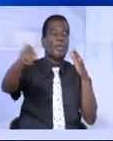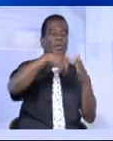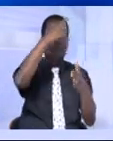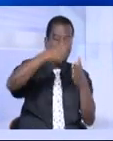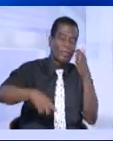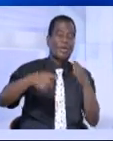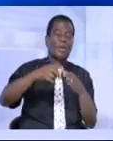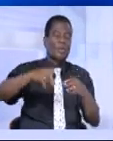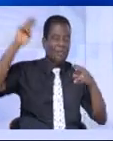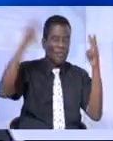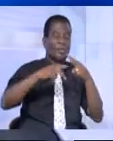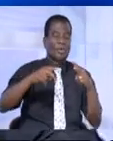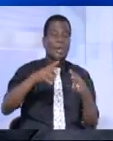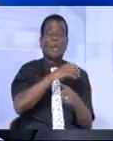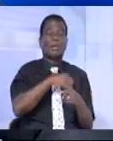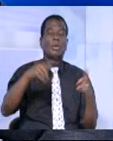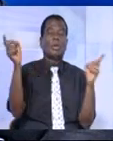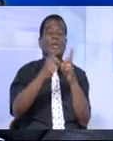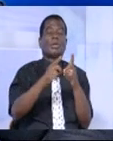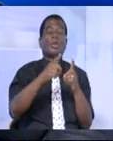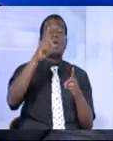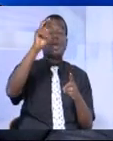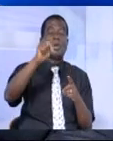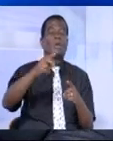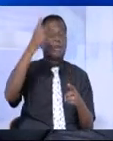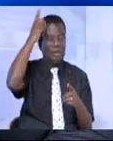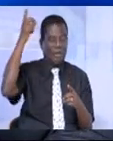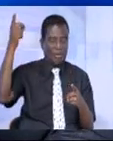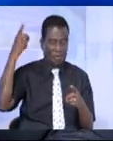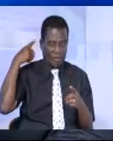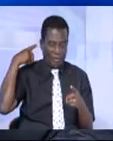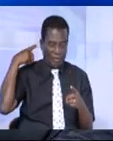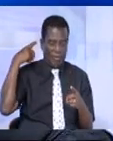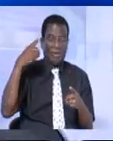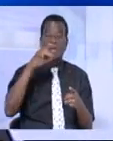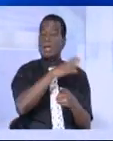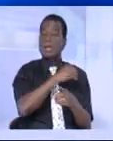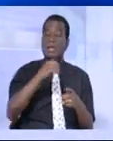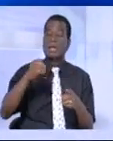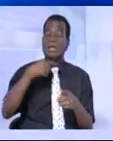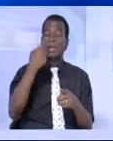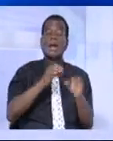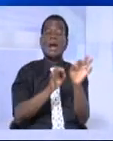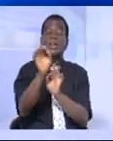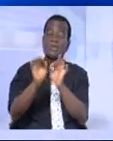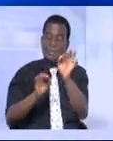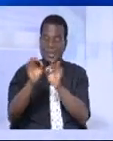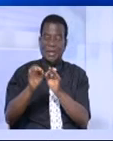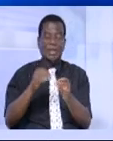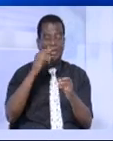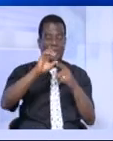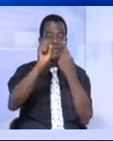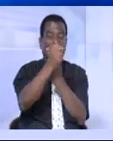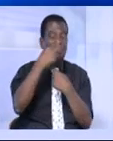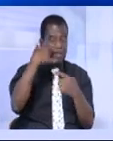rencontré un des députés de la CAGI. La CAGI, c'est la commission des affaires générales et institutionnelles de l'Assemblée nationale.